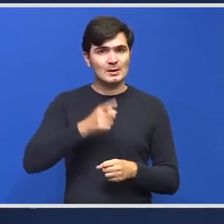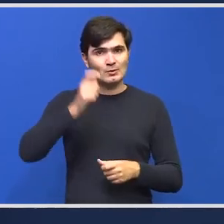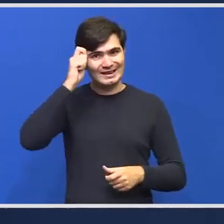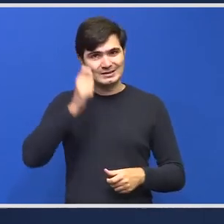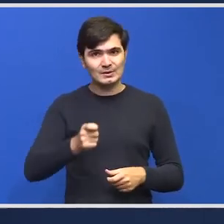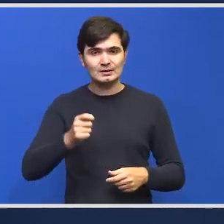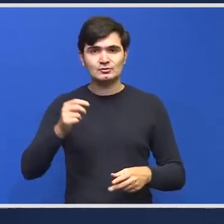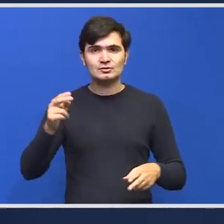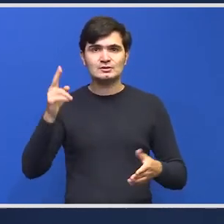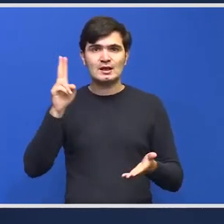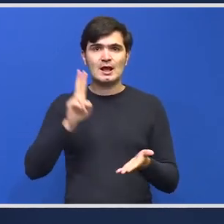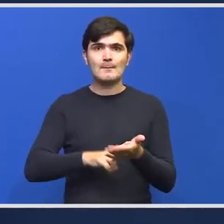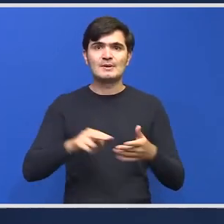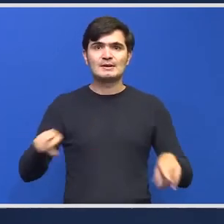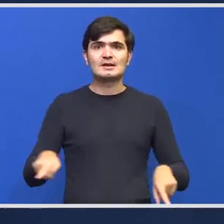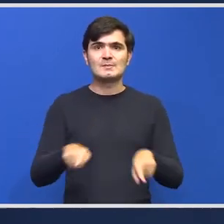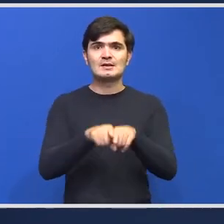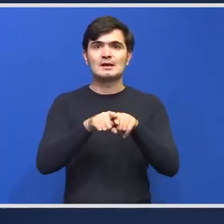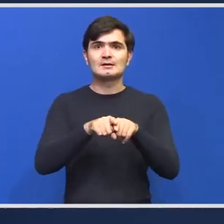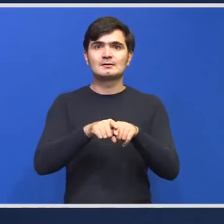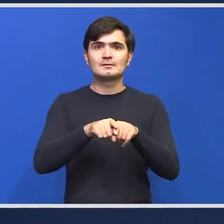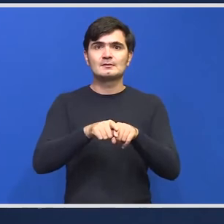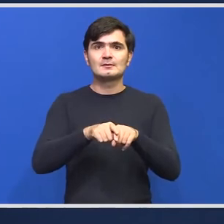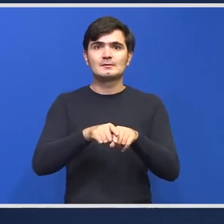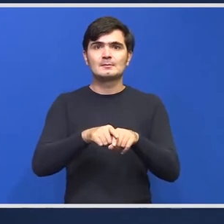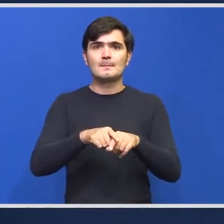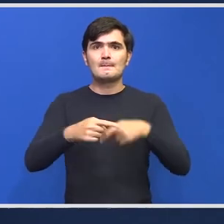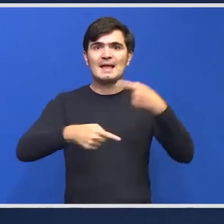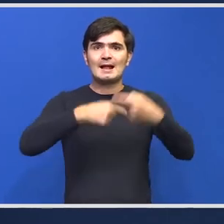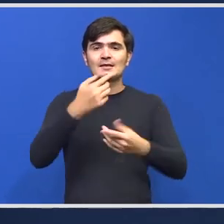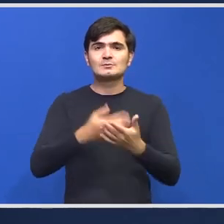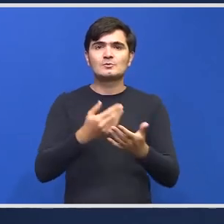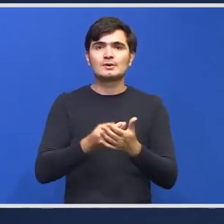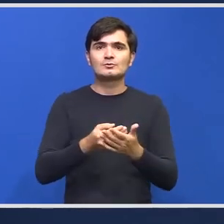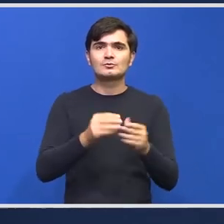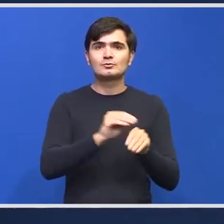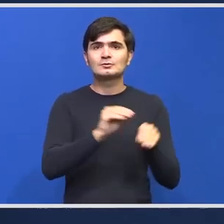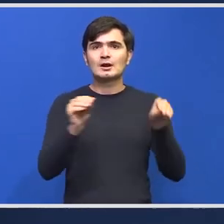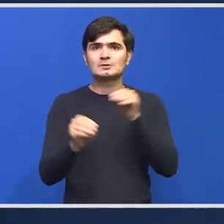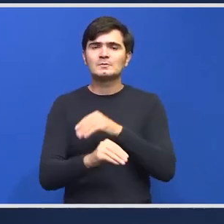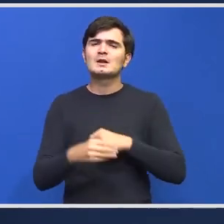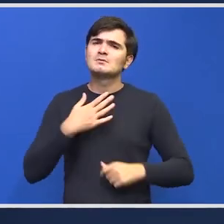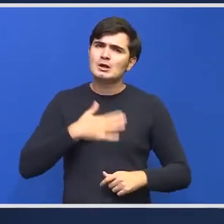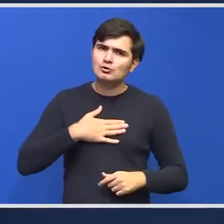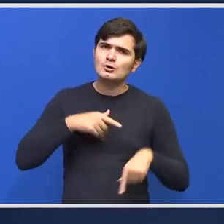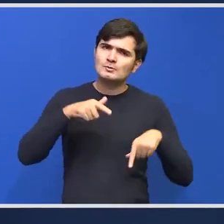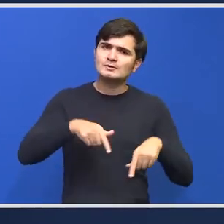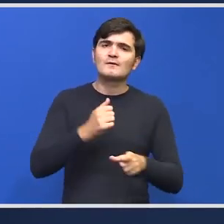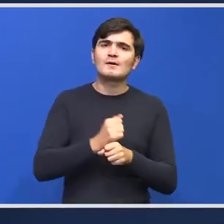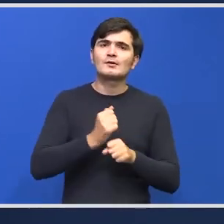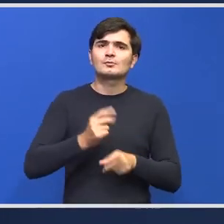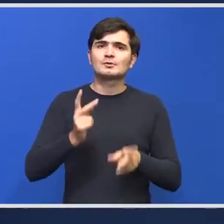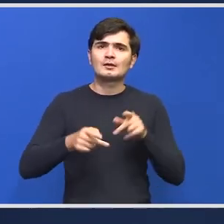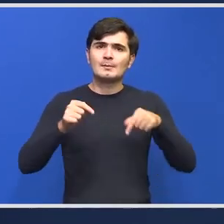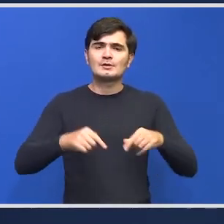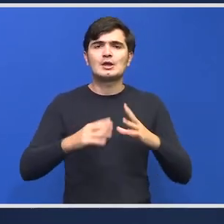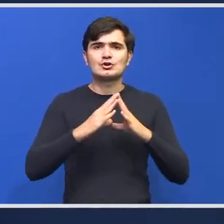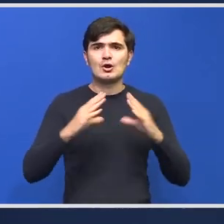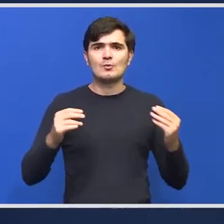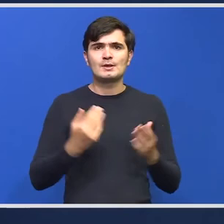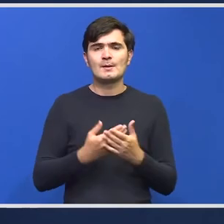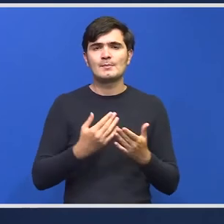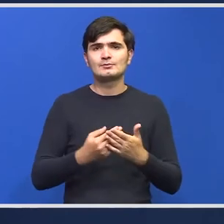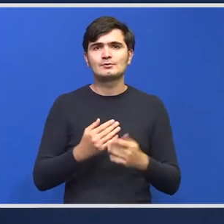imediat acum mecanismul de transfer ne dorim să poată fi tratați și în România pentru că ajutorul